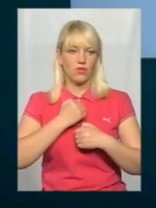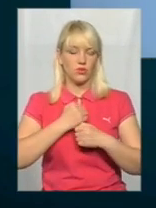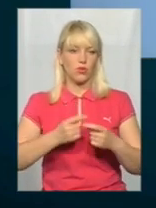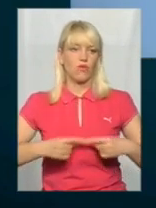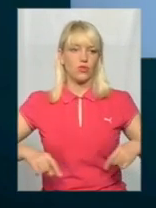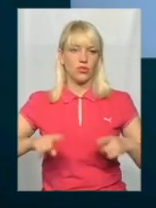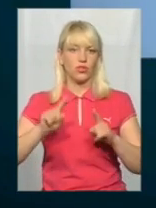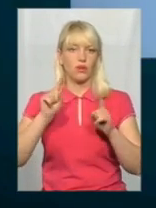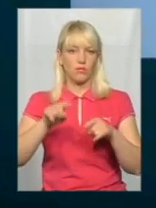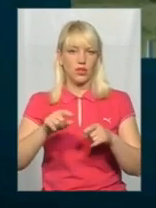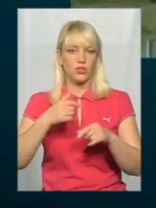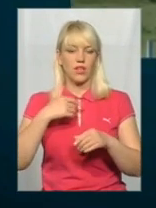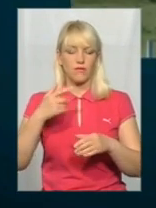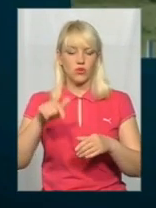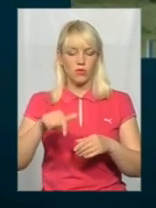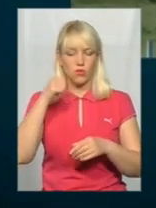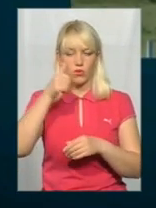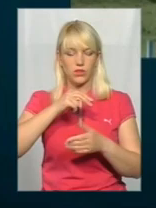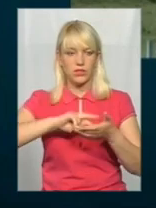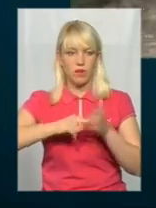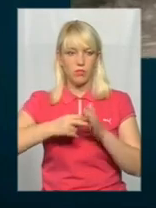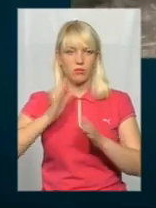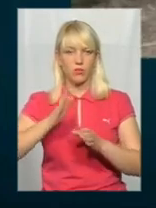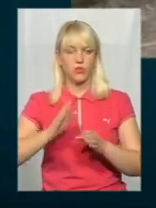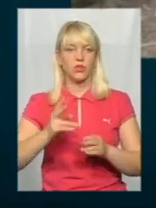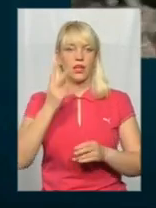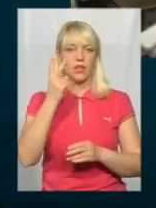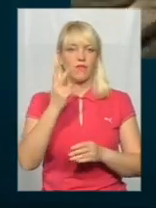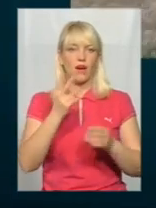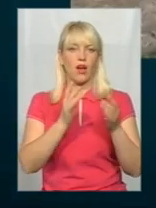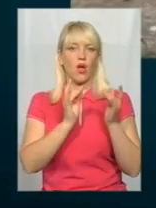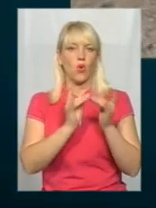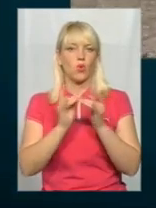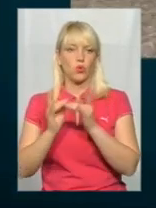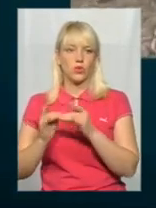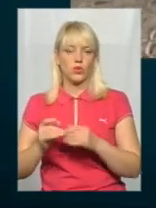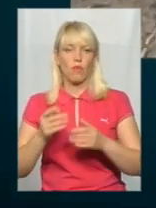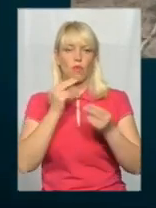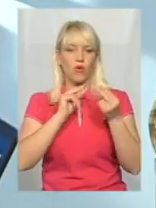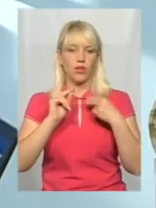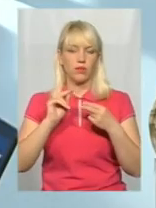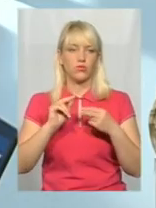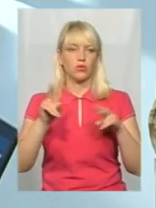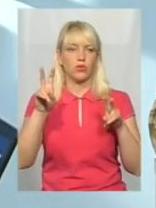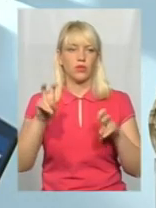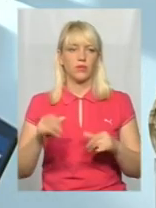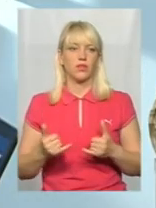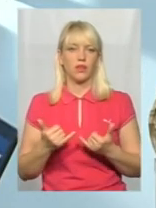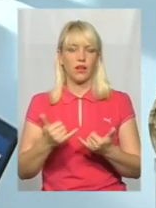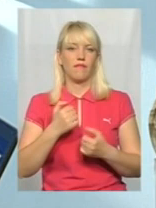більше, що в цьому році заплановано закладаються два гуртожитки поліпшеного типу для військовослужбовців за контрактом